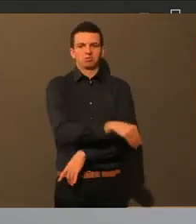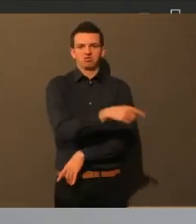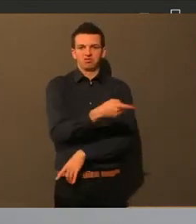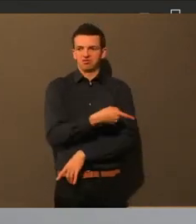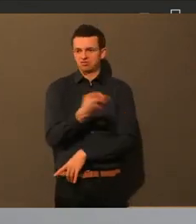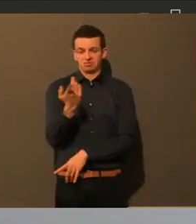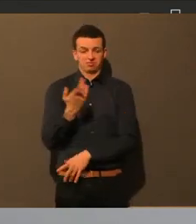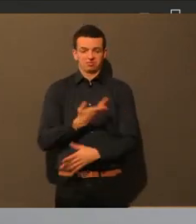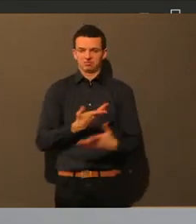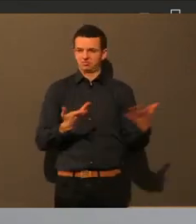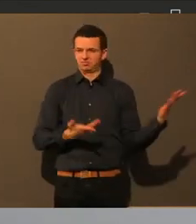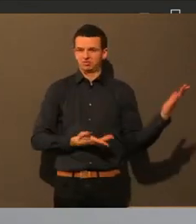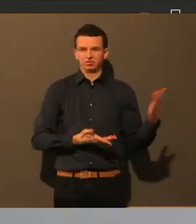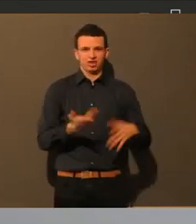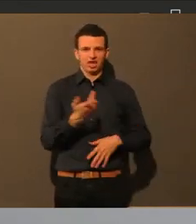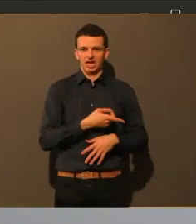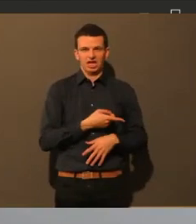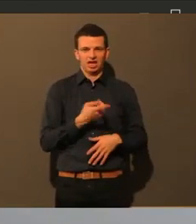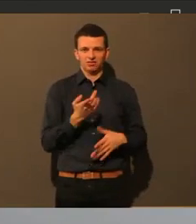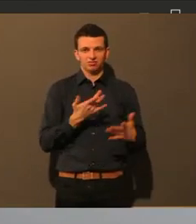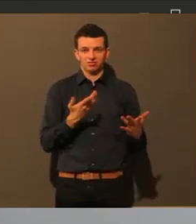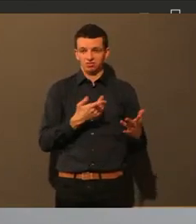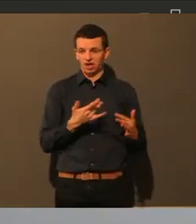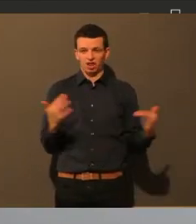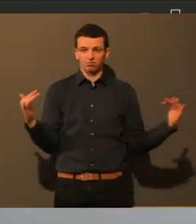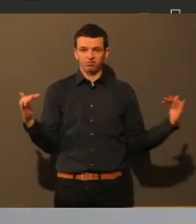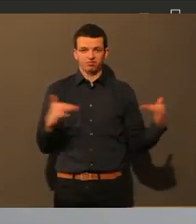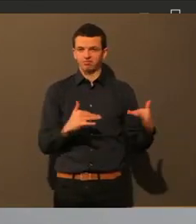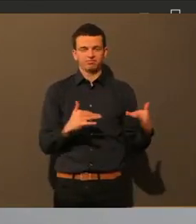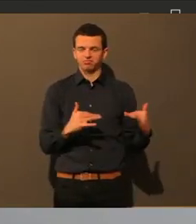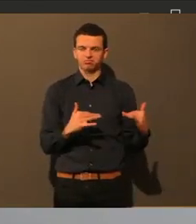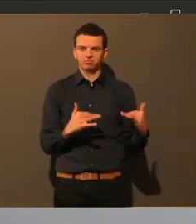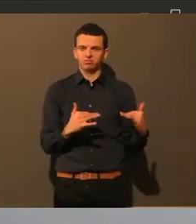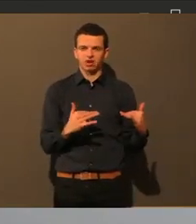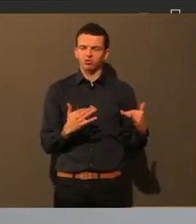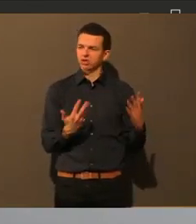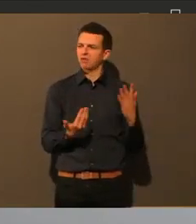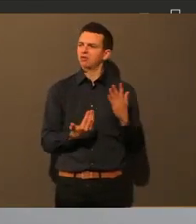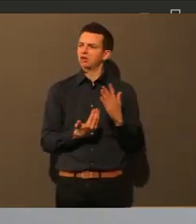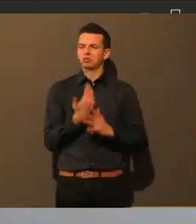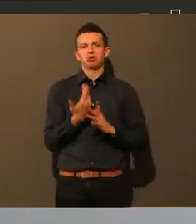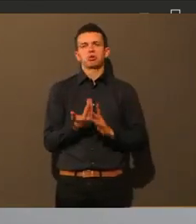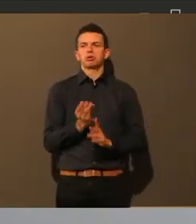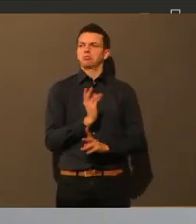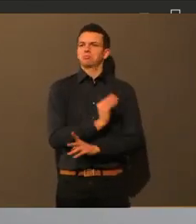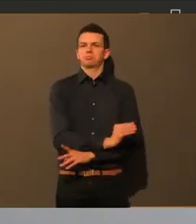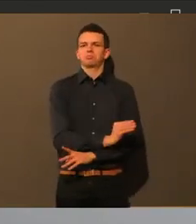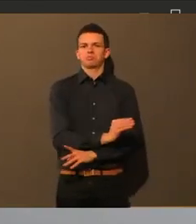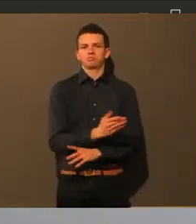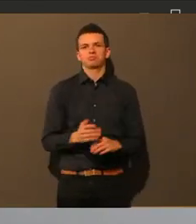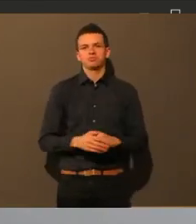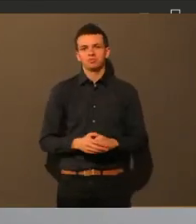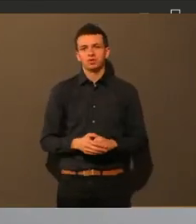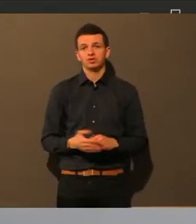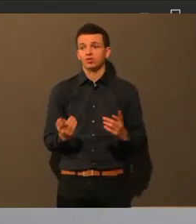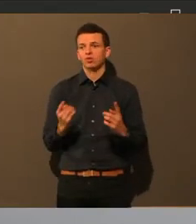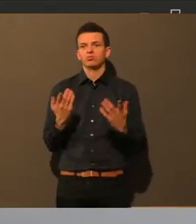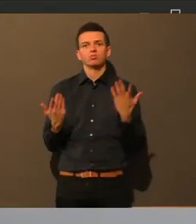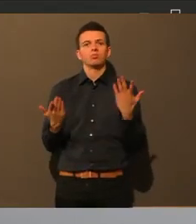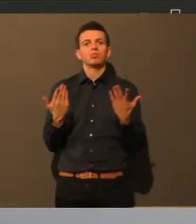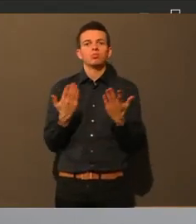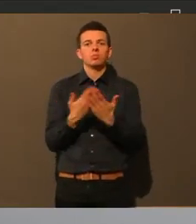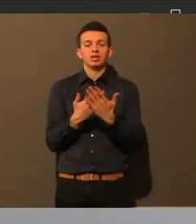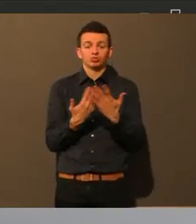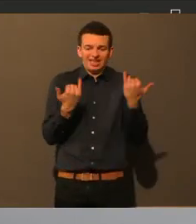Sondern man bringt was Gutes, Neues hinzu, hinein, was man vielleicht dann auch im Sommer nutzen kann, wenn es zu heiß wird. Weil da haben wir ja auch wieder das Thema.